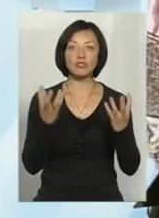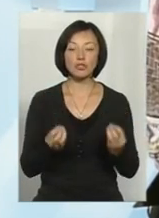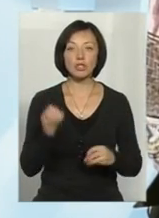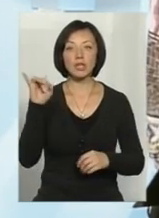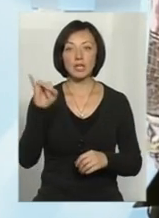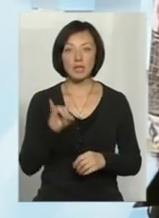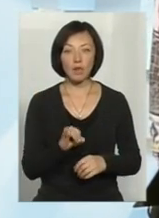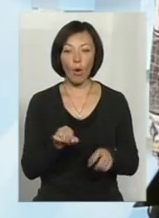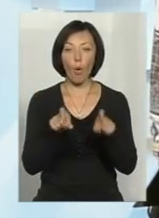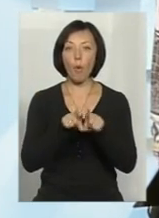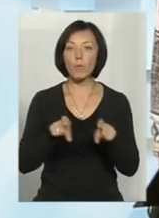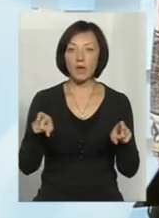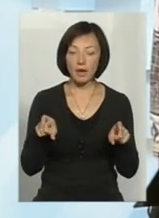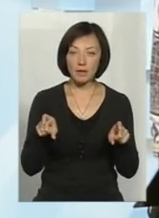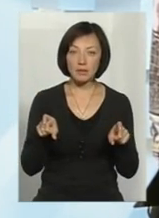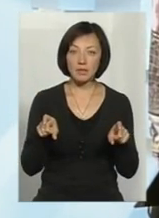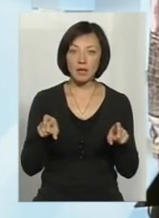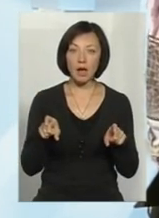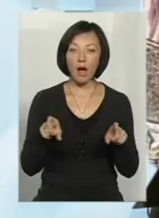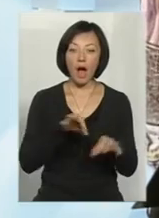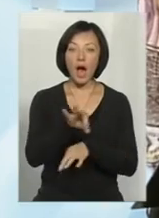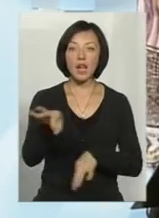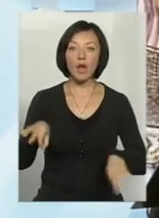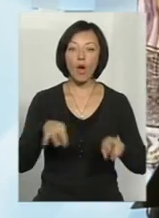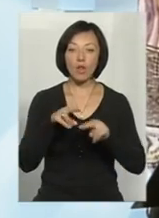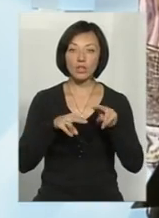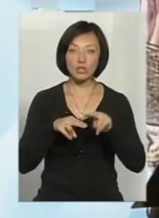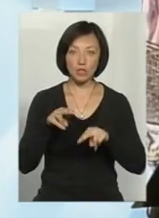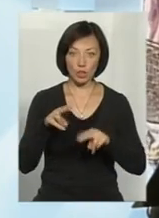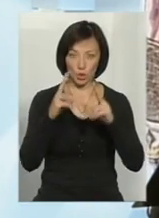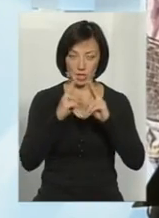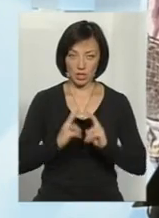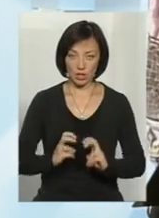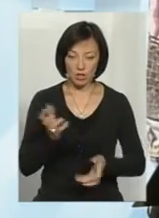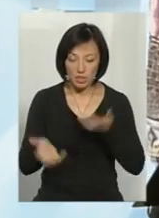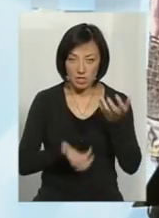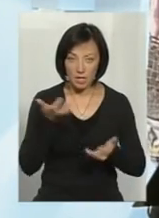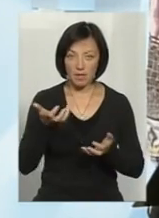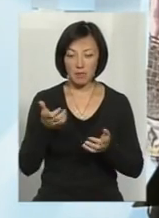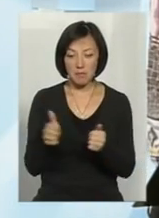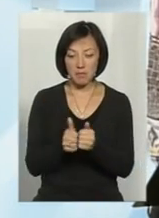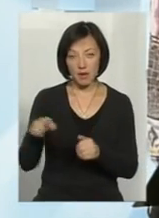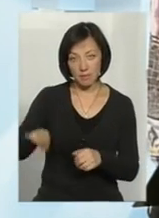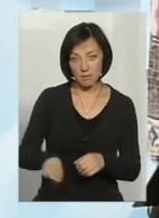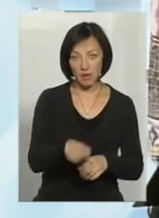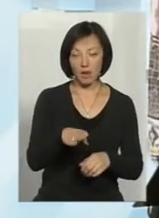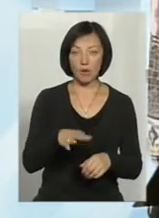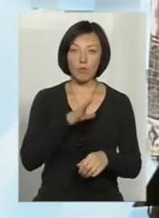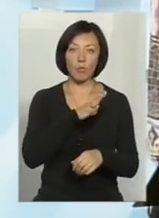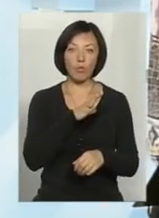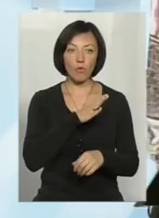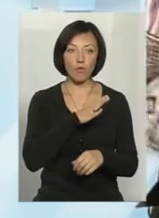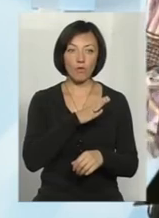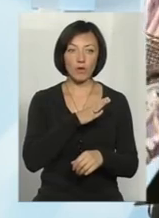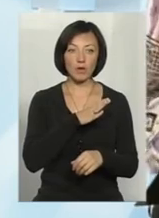об'єкт археологічних досліджень, тому що в підніжці цієї гори був